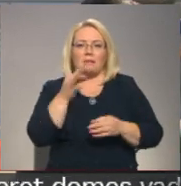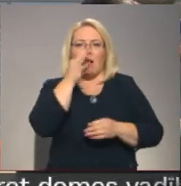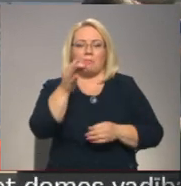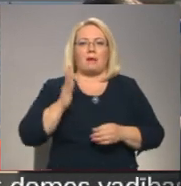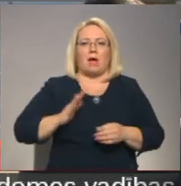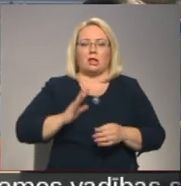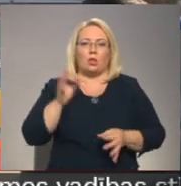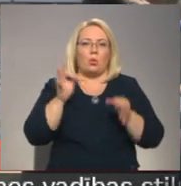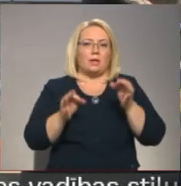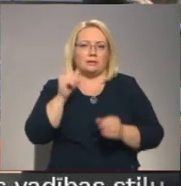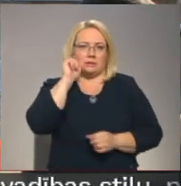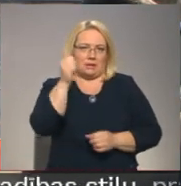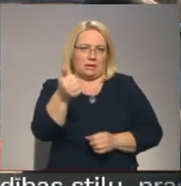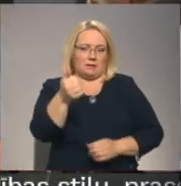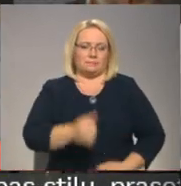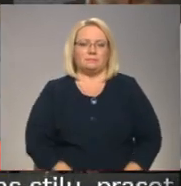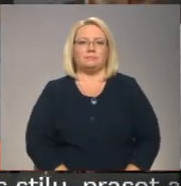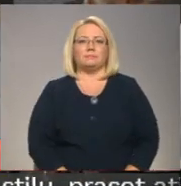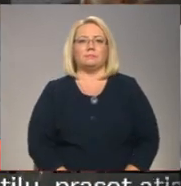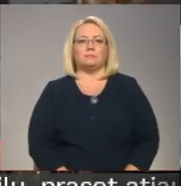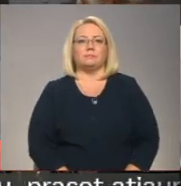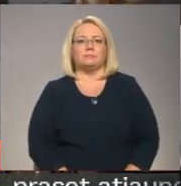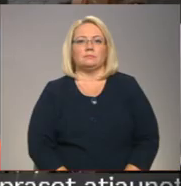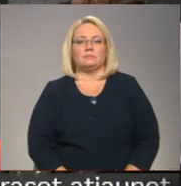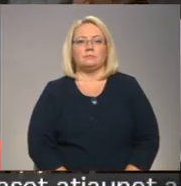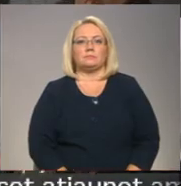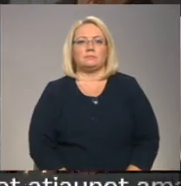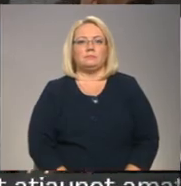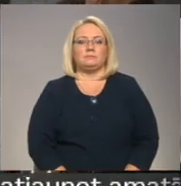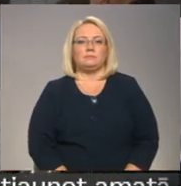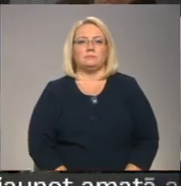gaida no tiesas jau rīt. Zandu Zobalo Daibars Cāns un Igor Stūns, Latvijas televīzija.